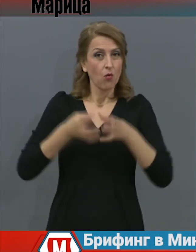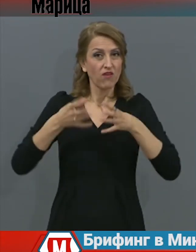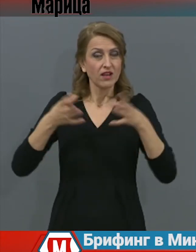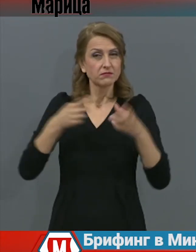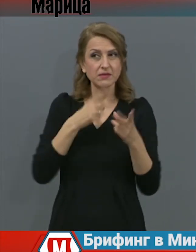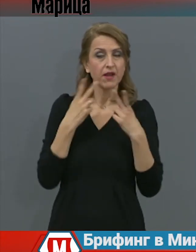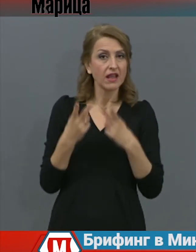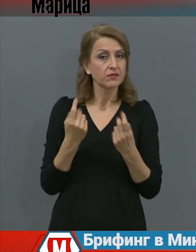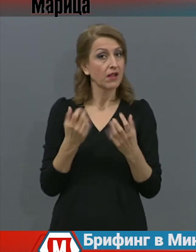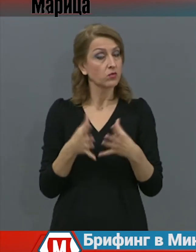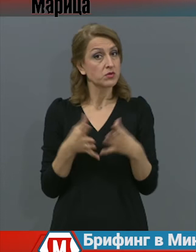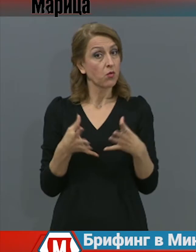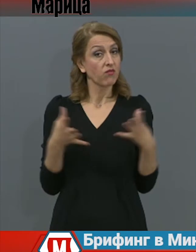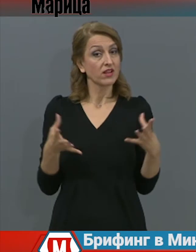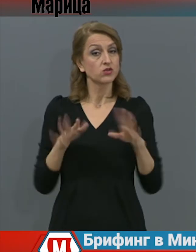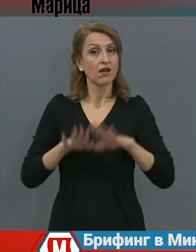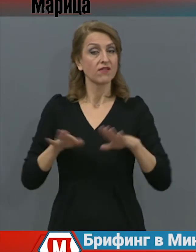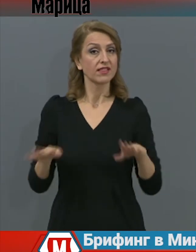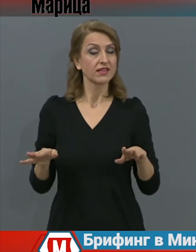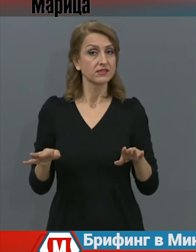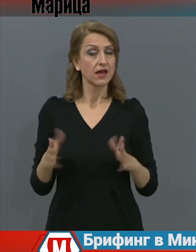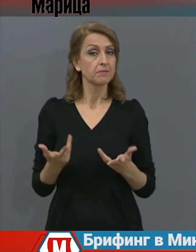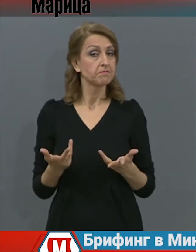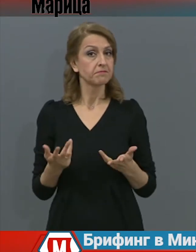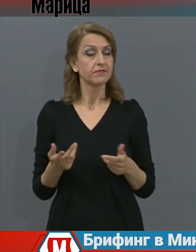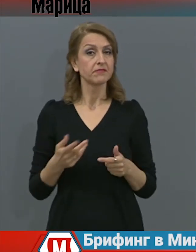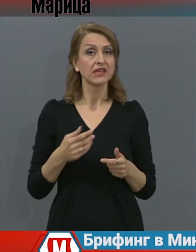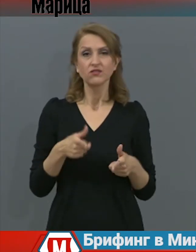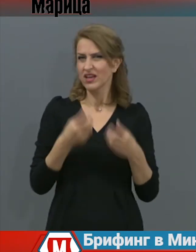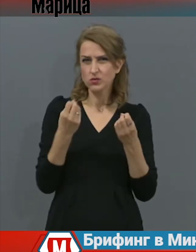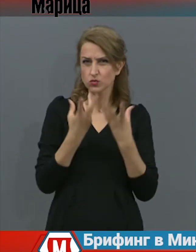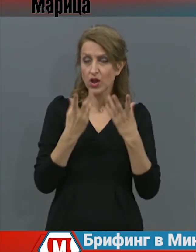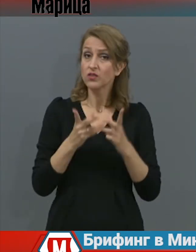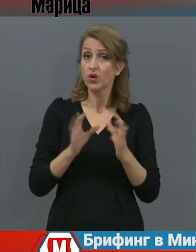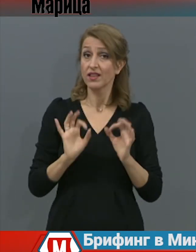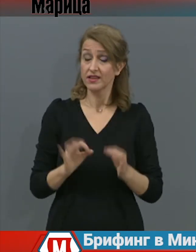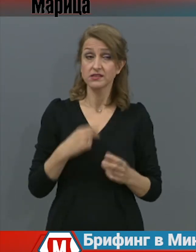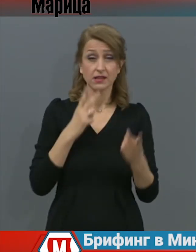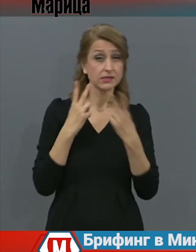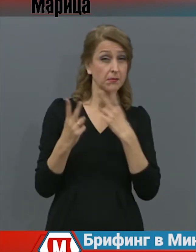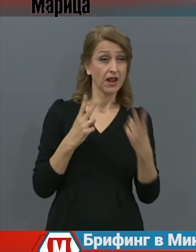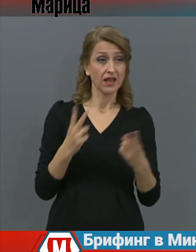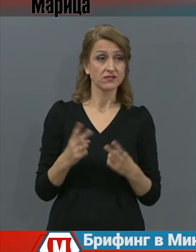деца, тъй като доста днес случаи бяха съобщени или просто това е някаква случайност? Благодаря.